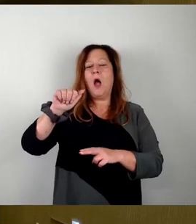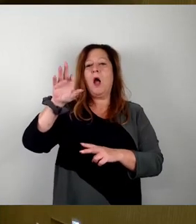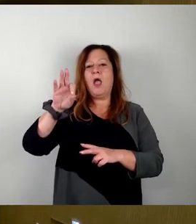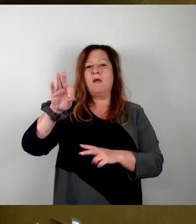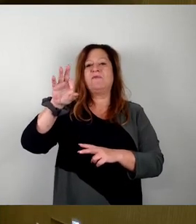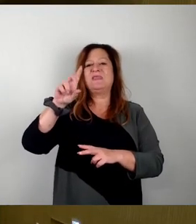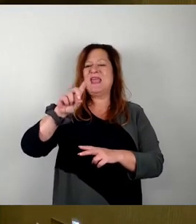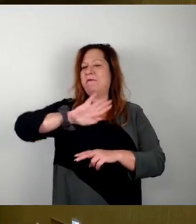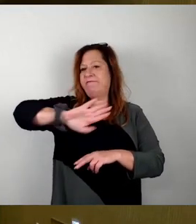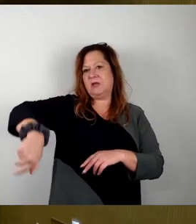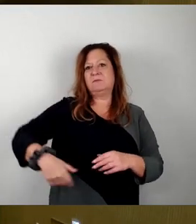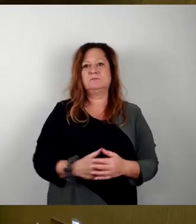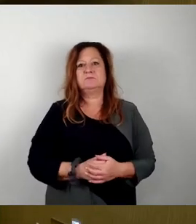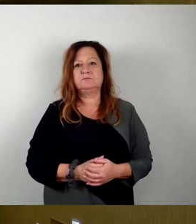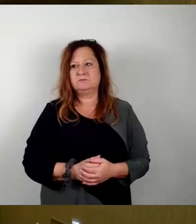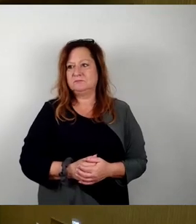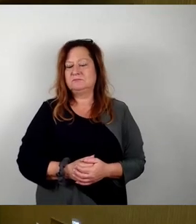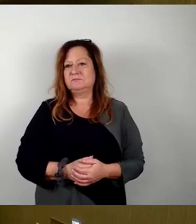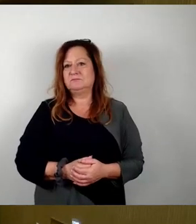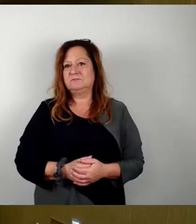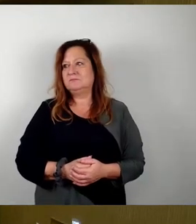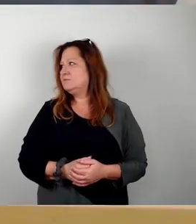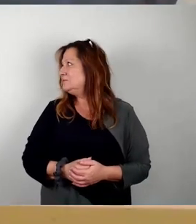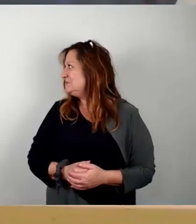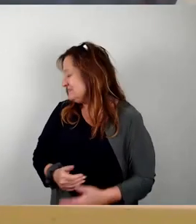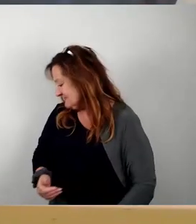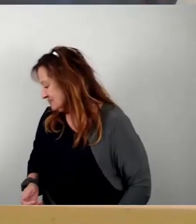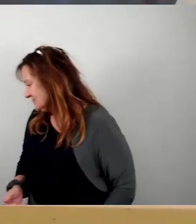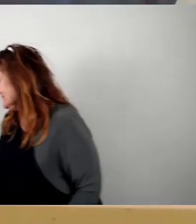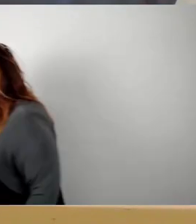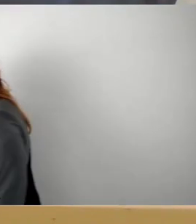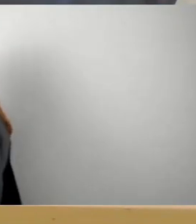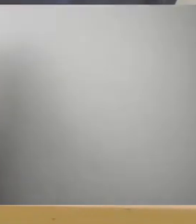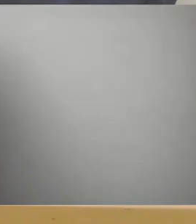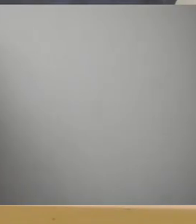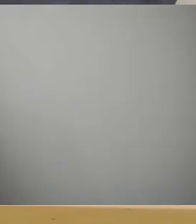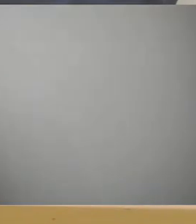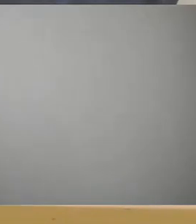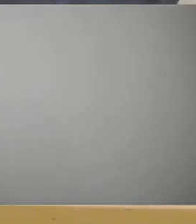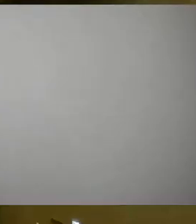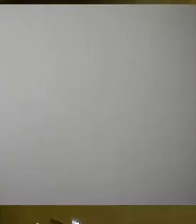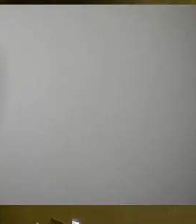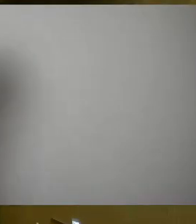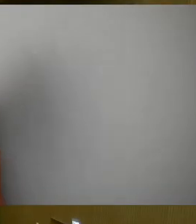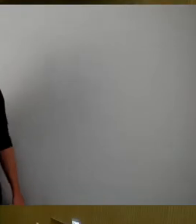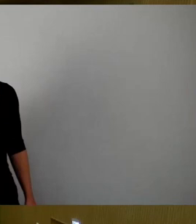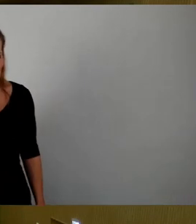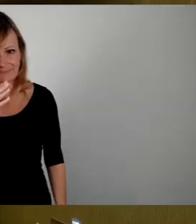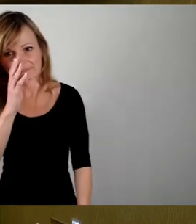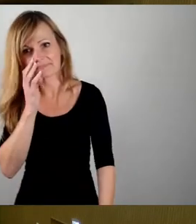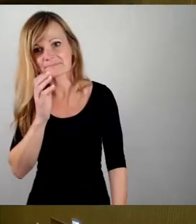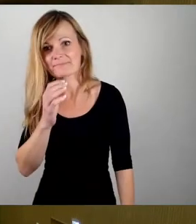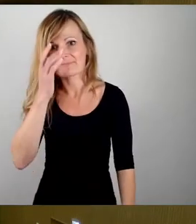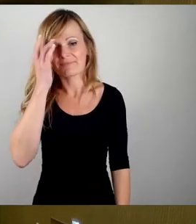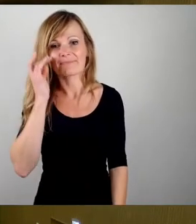So, weitere Wortmeldungen sehe ich erst mal nicht. Dann würde ich für die Verwaltung mal Herr Kühn trainieren. Ja, meine sehr geehrten Damen und Herren, ich